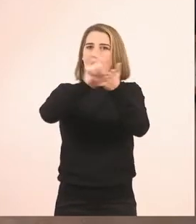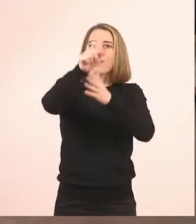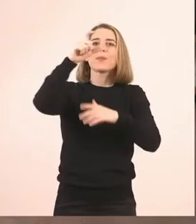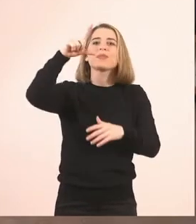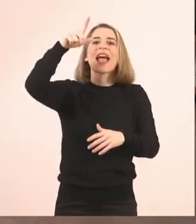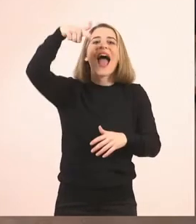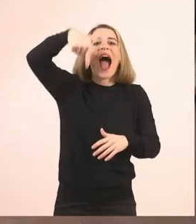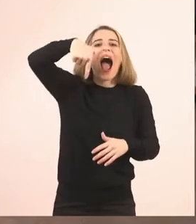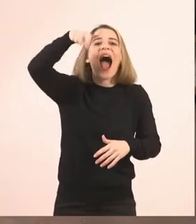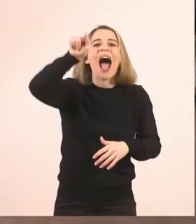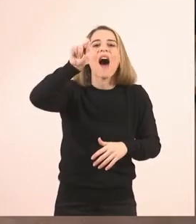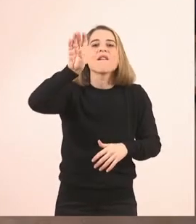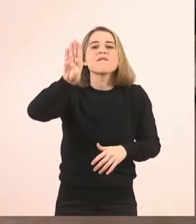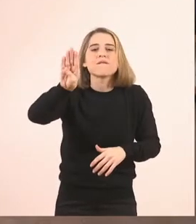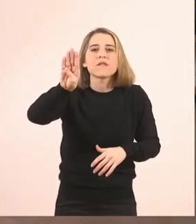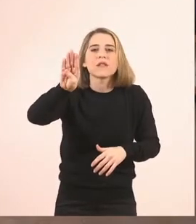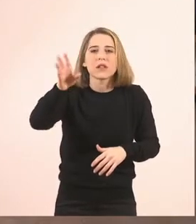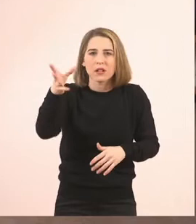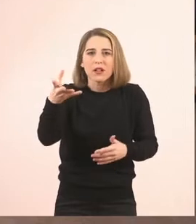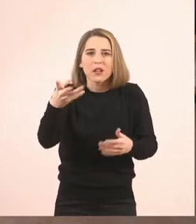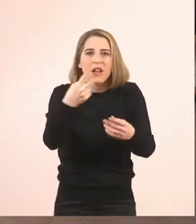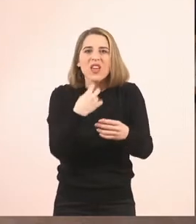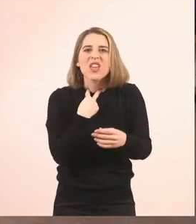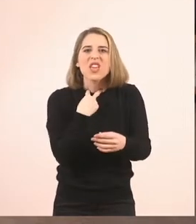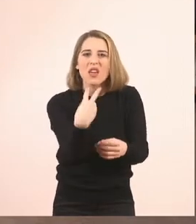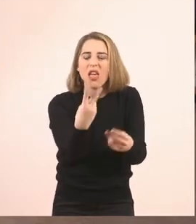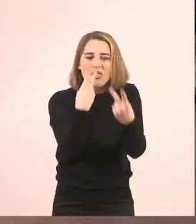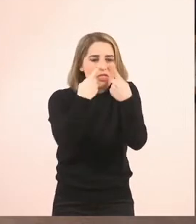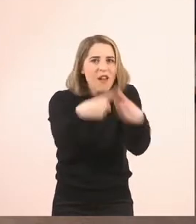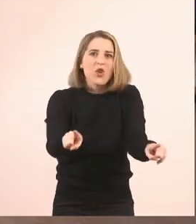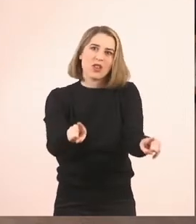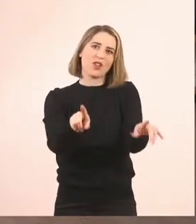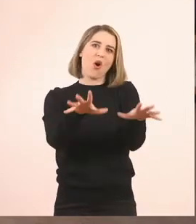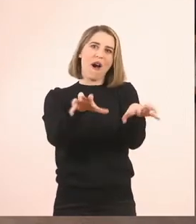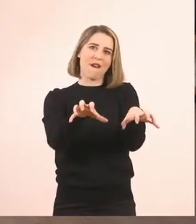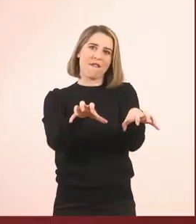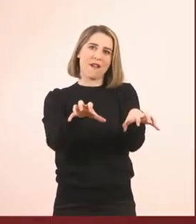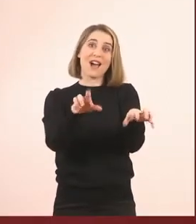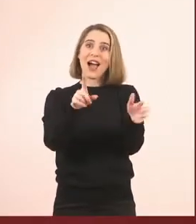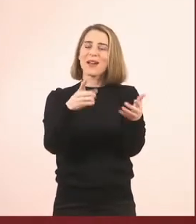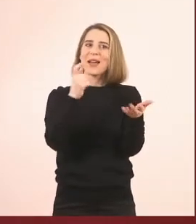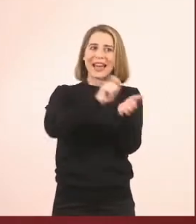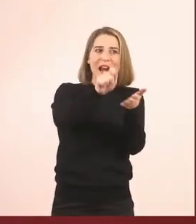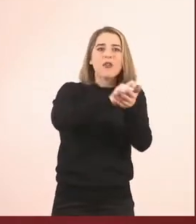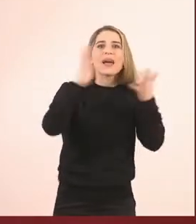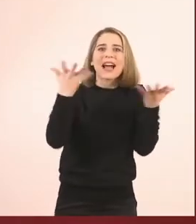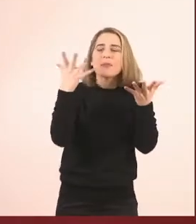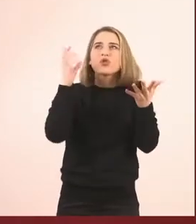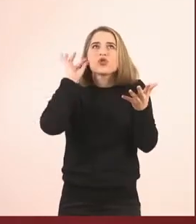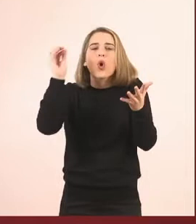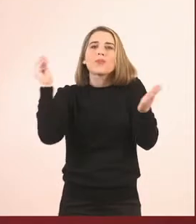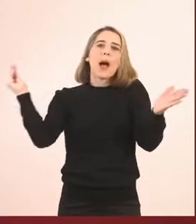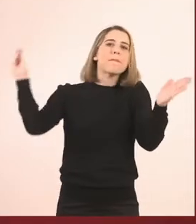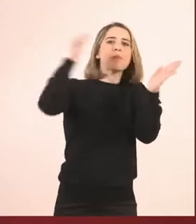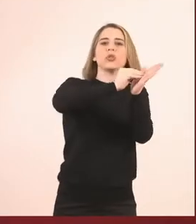Έχετε ακούσει ποτέ κάνα σκυλί να σας πει γαβ. Θα κάνει, ας πούμε, έτσι. Με τον ίδιο τρόπο, λοιπόν, θα κάνουμε και το